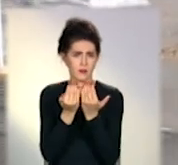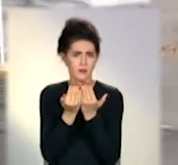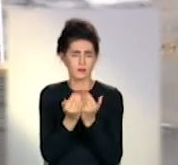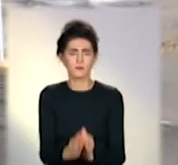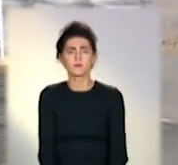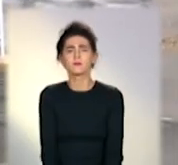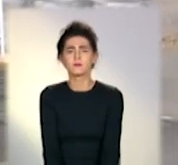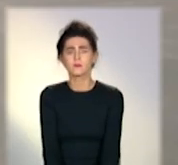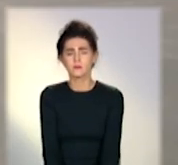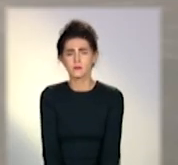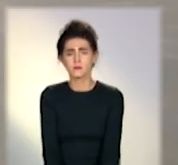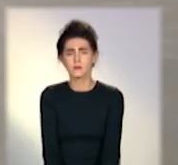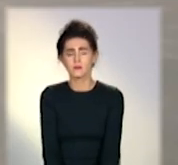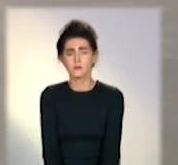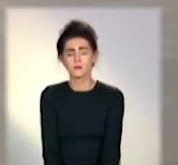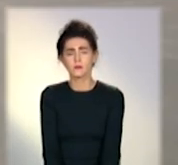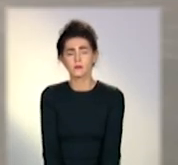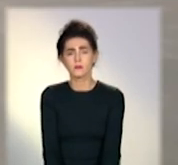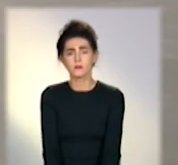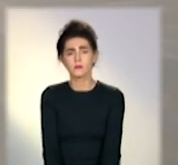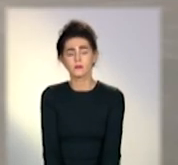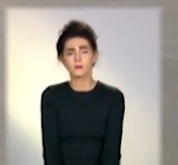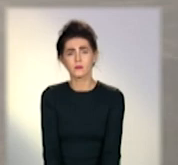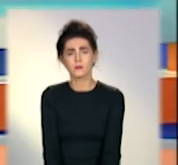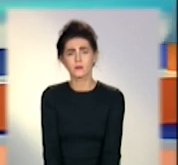Кашпоровський та Данило Городецький, телеканал Донбас.